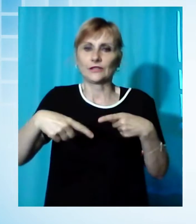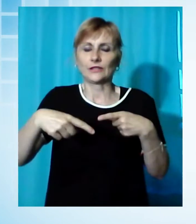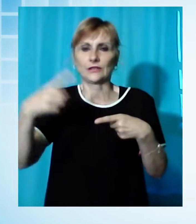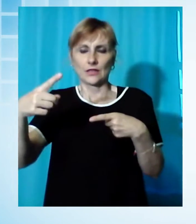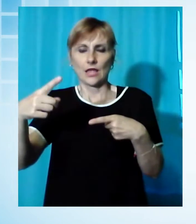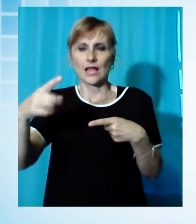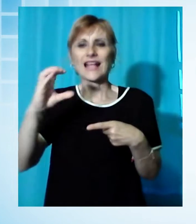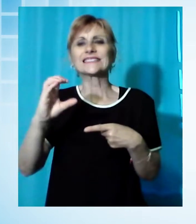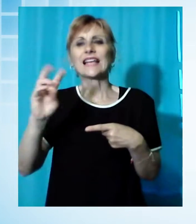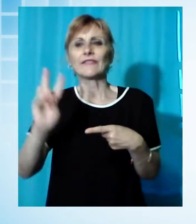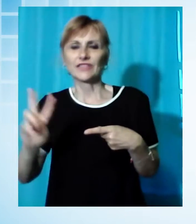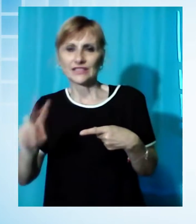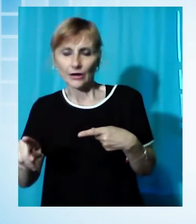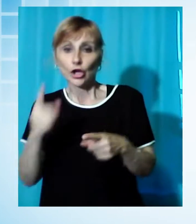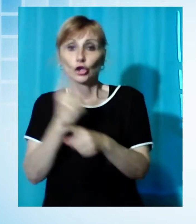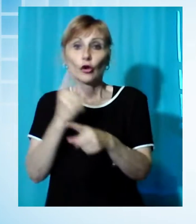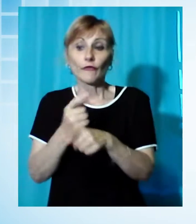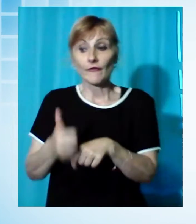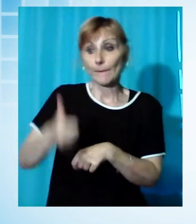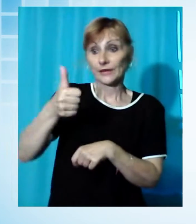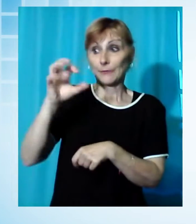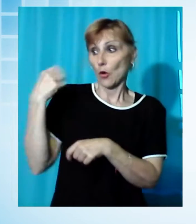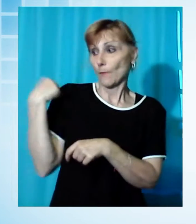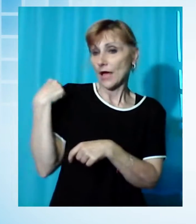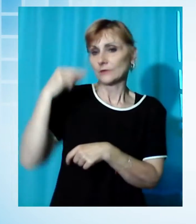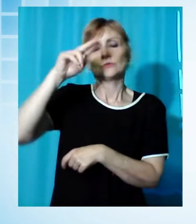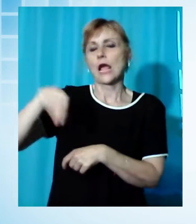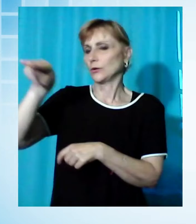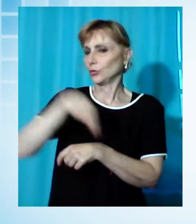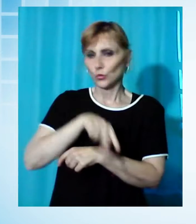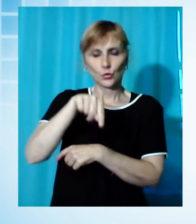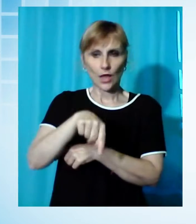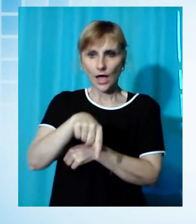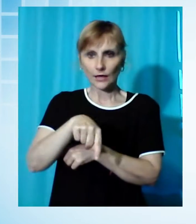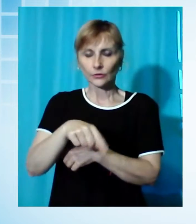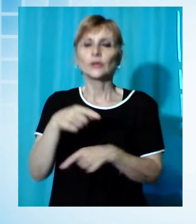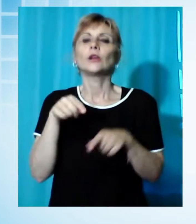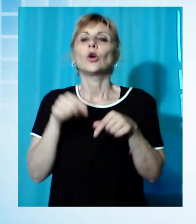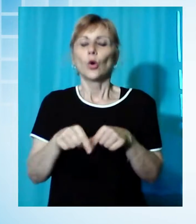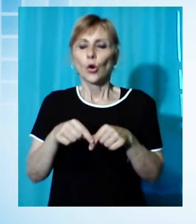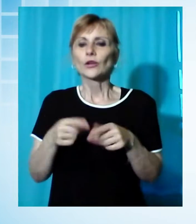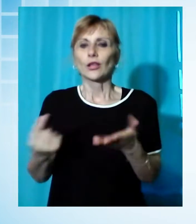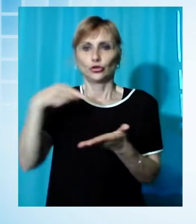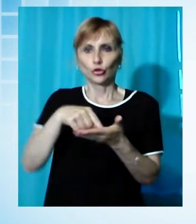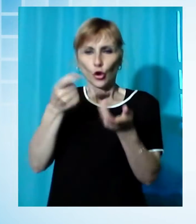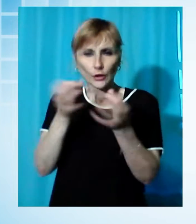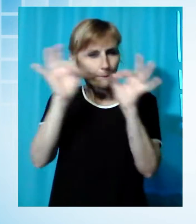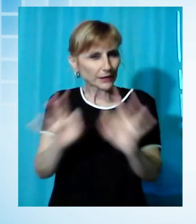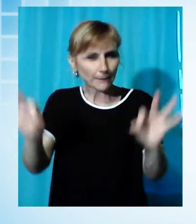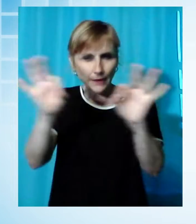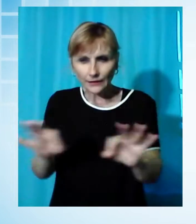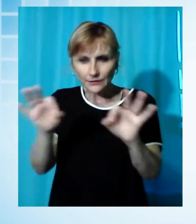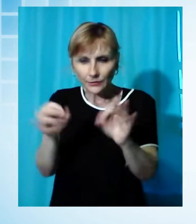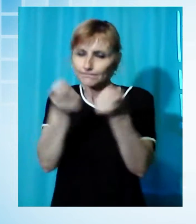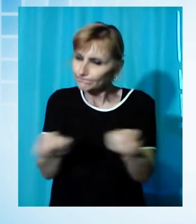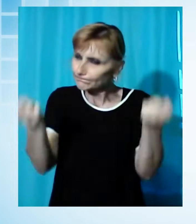sarebbe dovuta tenere lo scorso 1 marzo. L'obiettivo a cui mira l'atleta lucchese, alla ripresa della preparazione, è proprio tornare sul